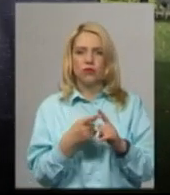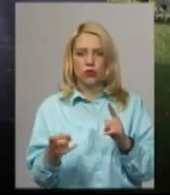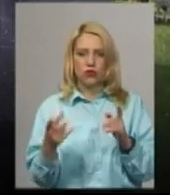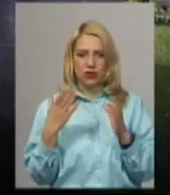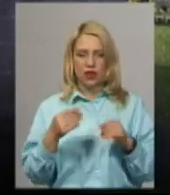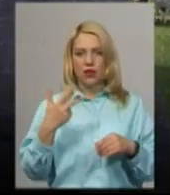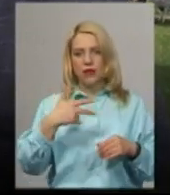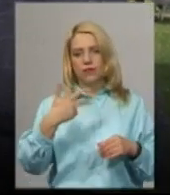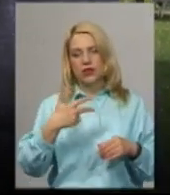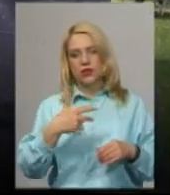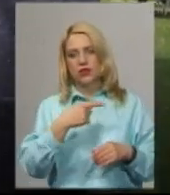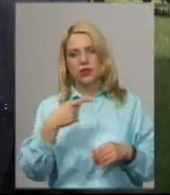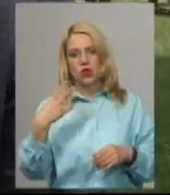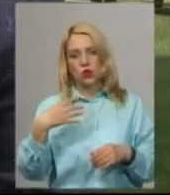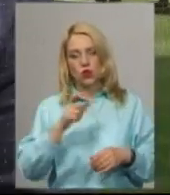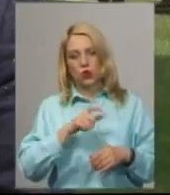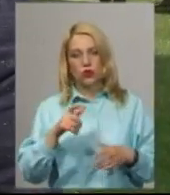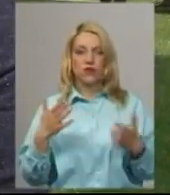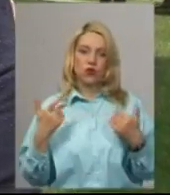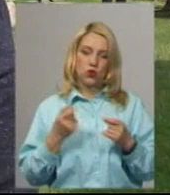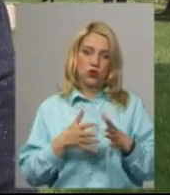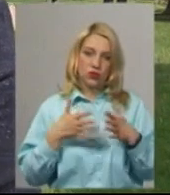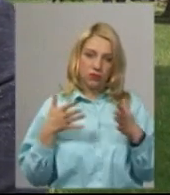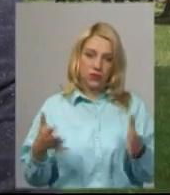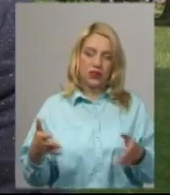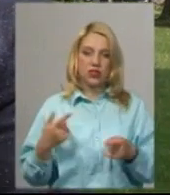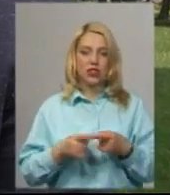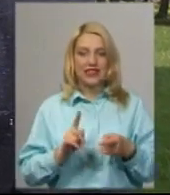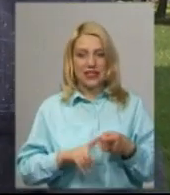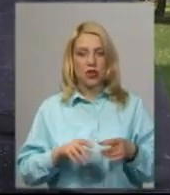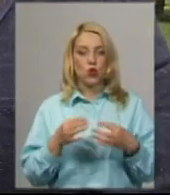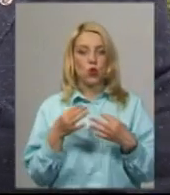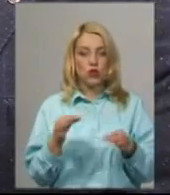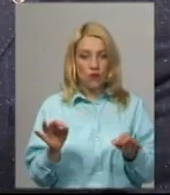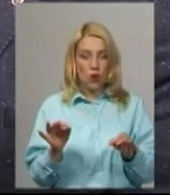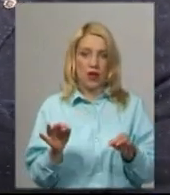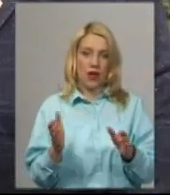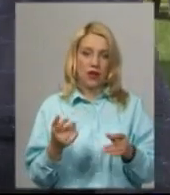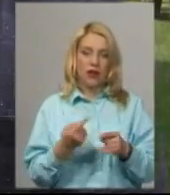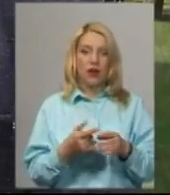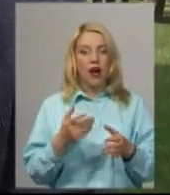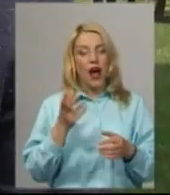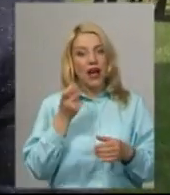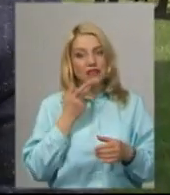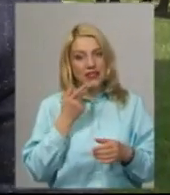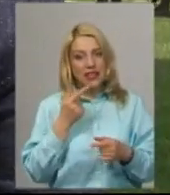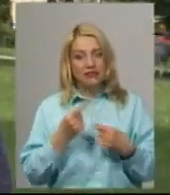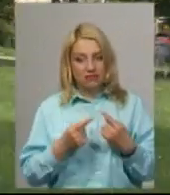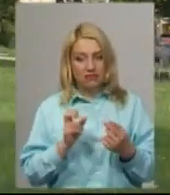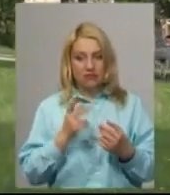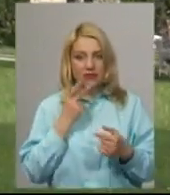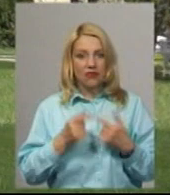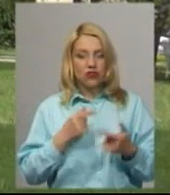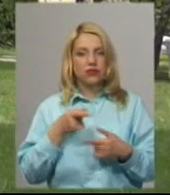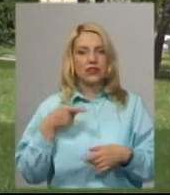близько 30-40 осіб. Вихідні чуть більше, і це дозволяє, ну, зазвичай це тисячі людей. В цей період